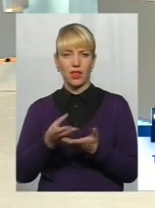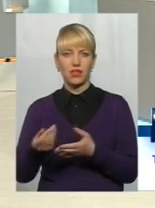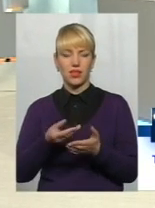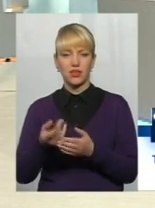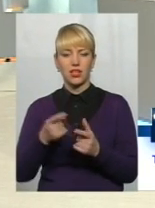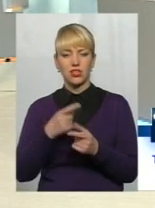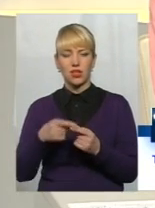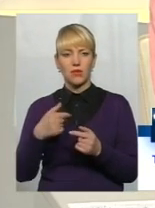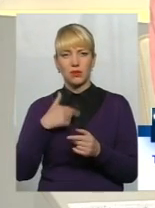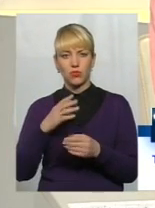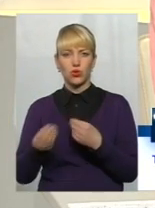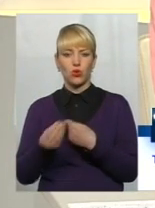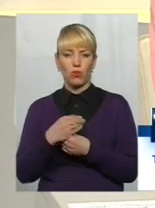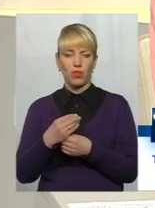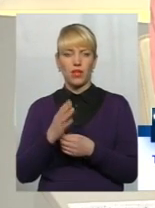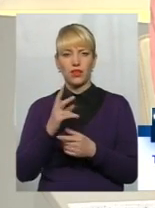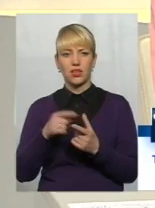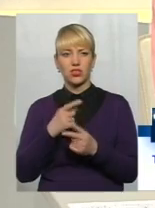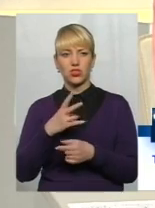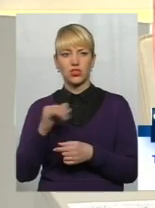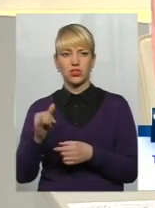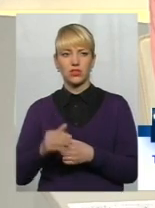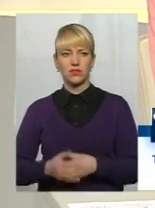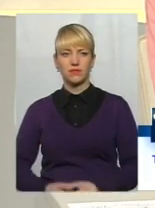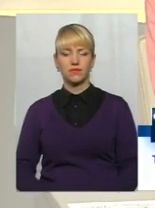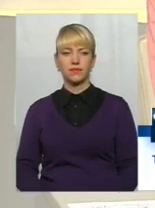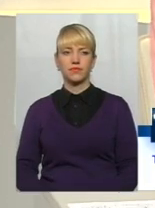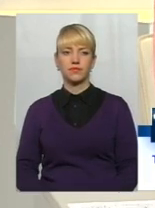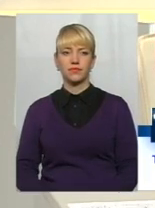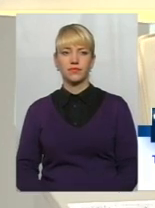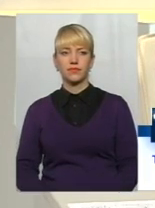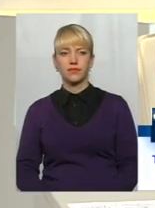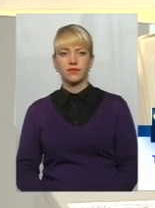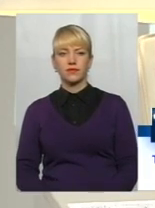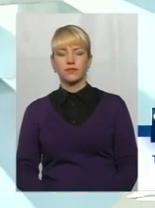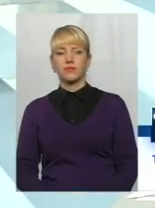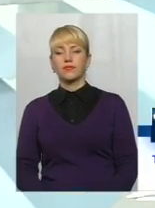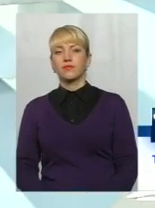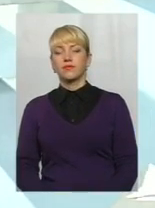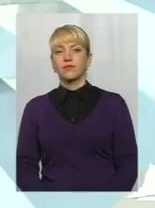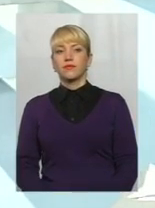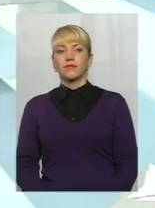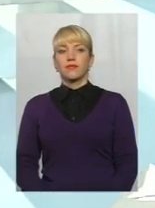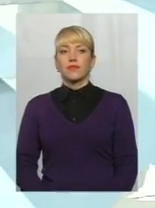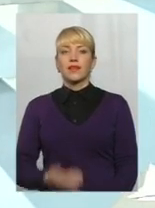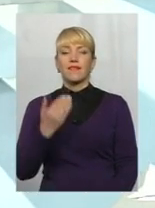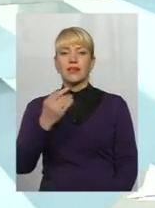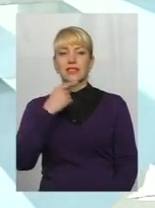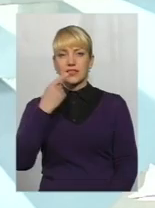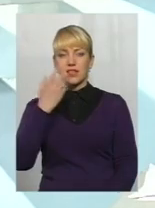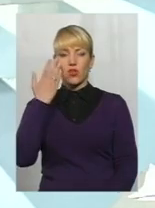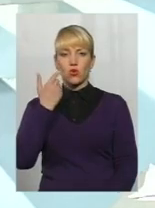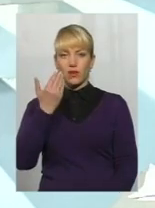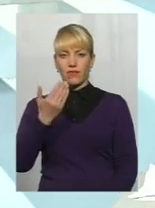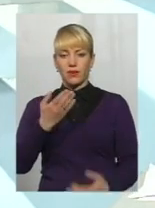Чи в мені буде доплата, чи ні? Дякую за питання. Так, ви сказали, коли ви пішли